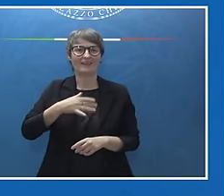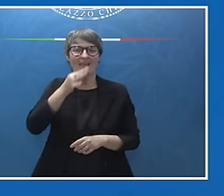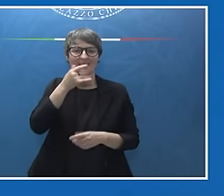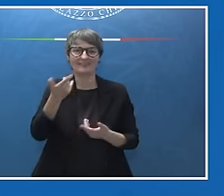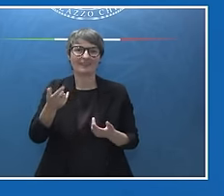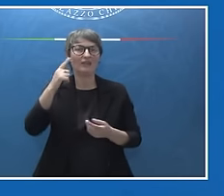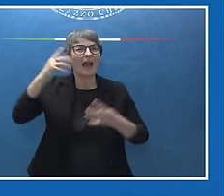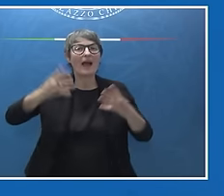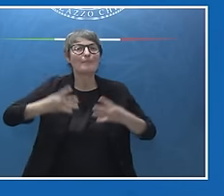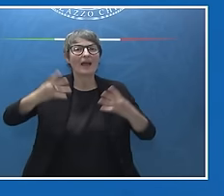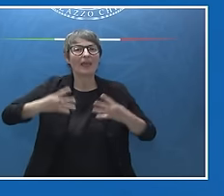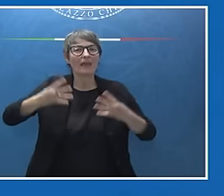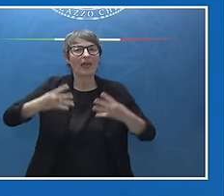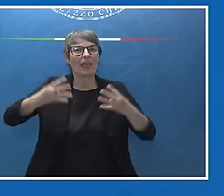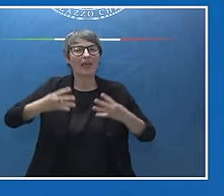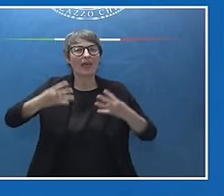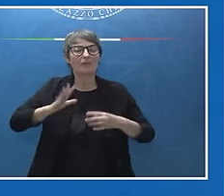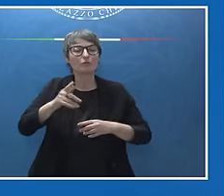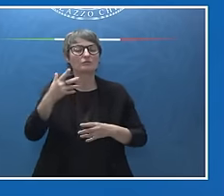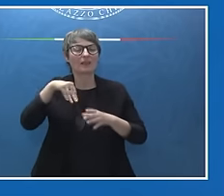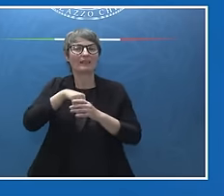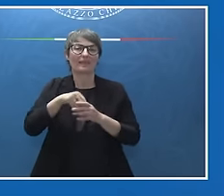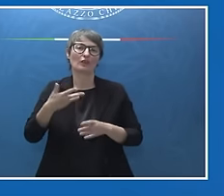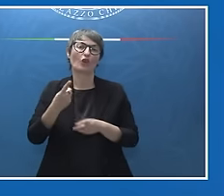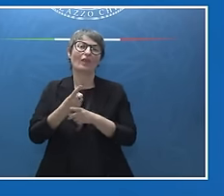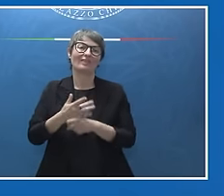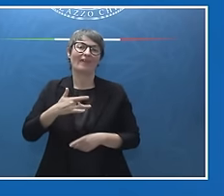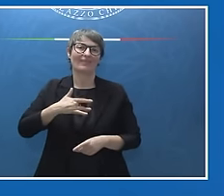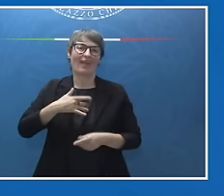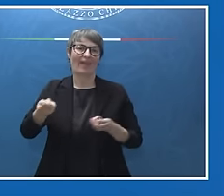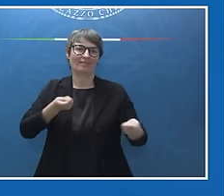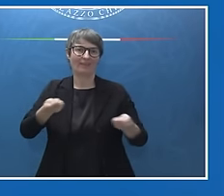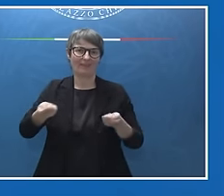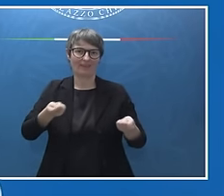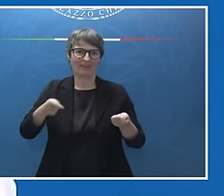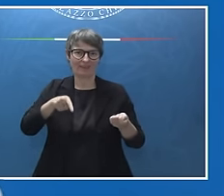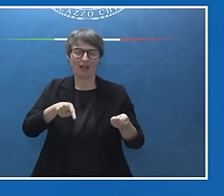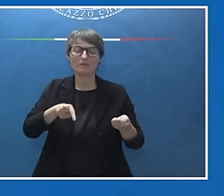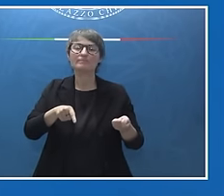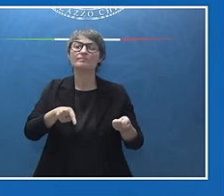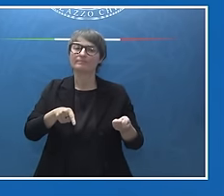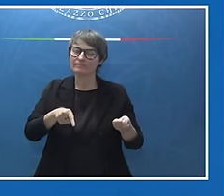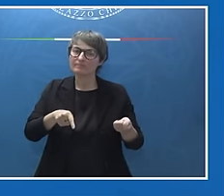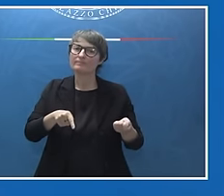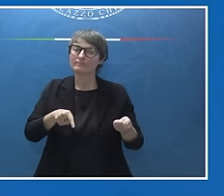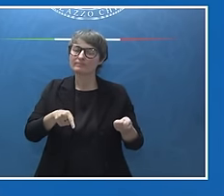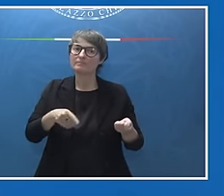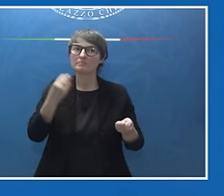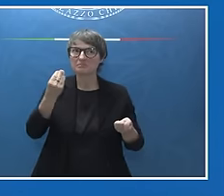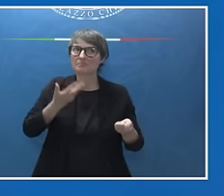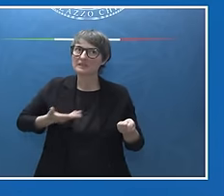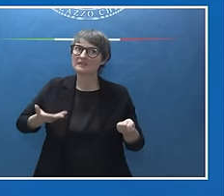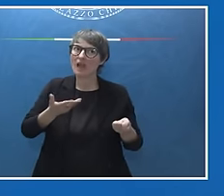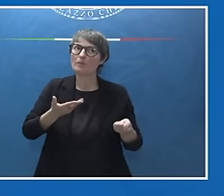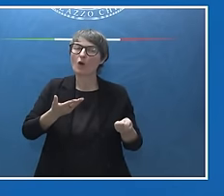riusciti a far adottare l'iniziativa, nelle nostre conclusioni, di un marchio che consente